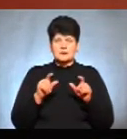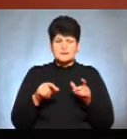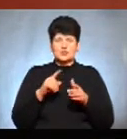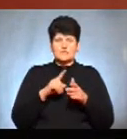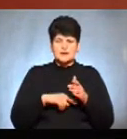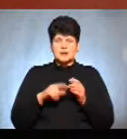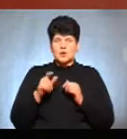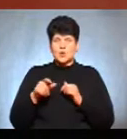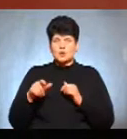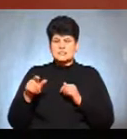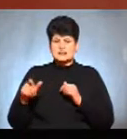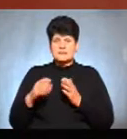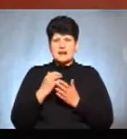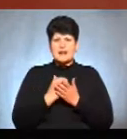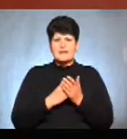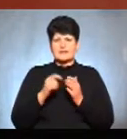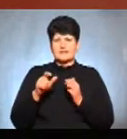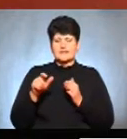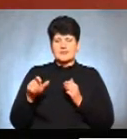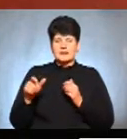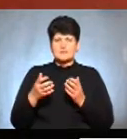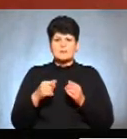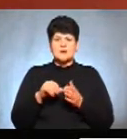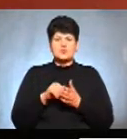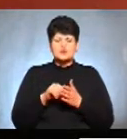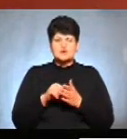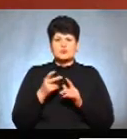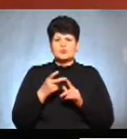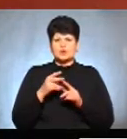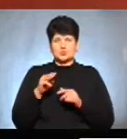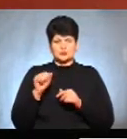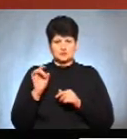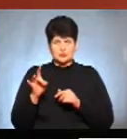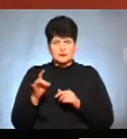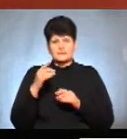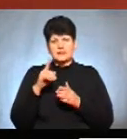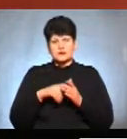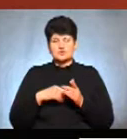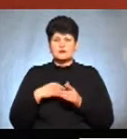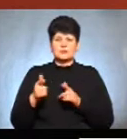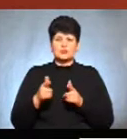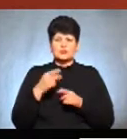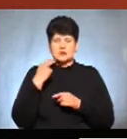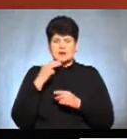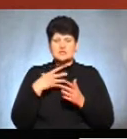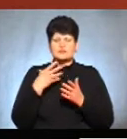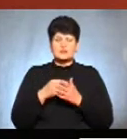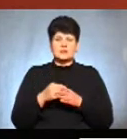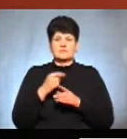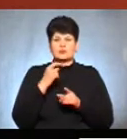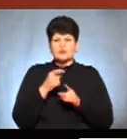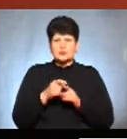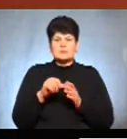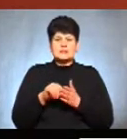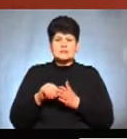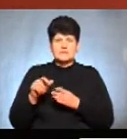осіб-кандидатів, які безпосередньо беруть участь в другому турі. І маємо надію, що вони підготують краще своїх, відповідно, представників